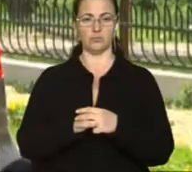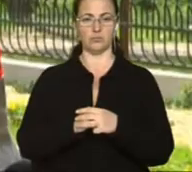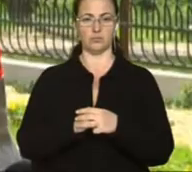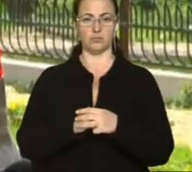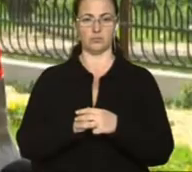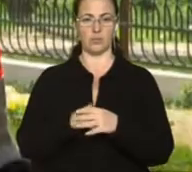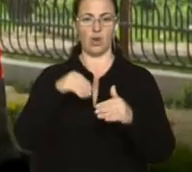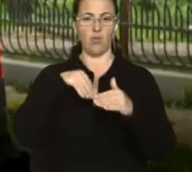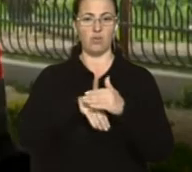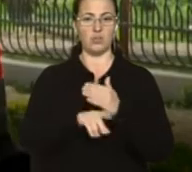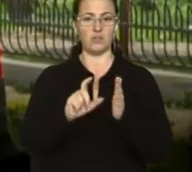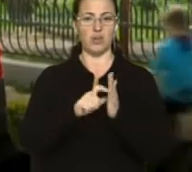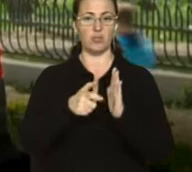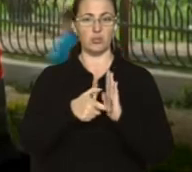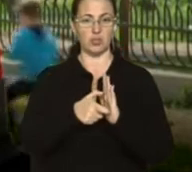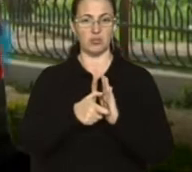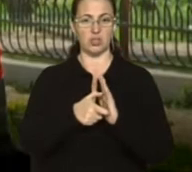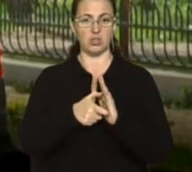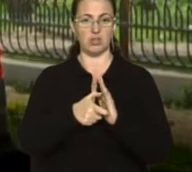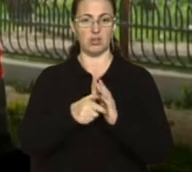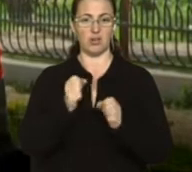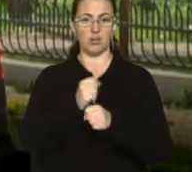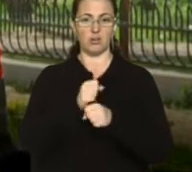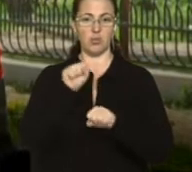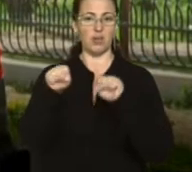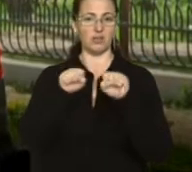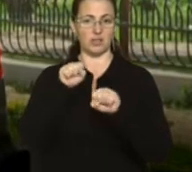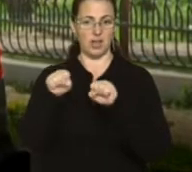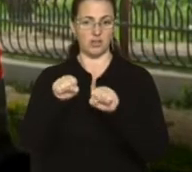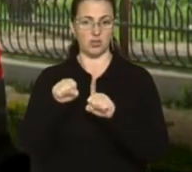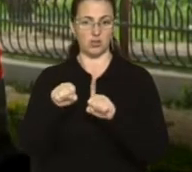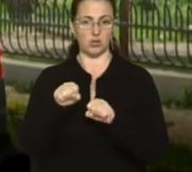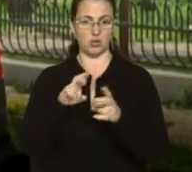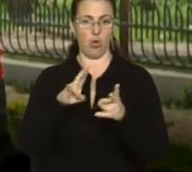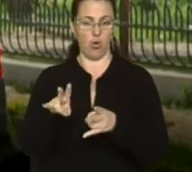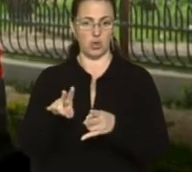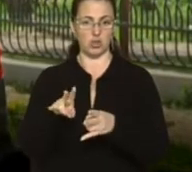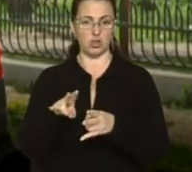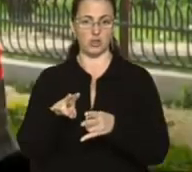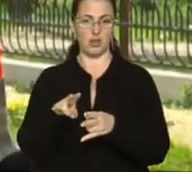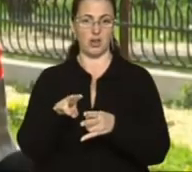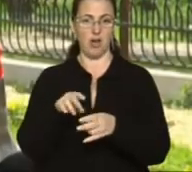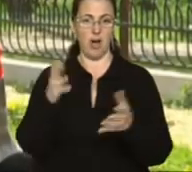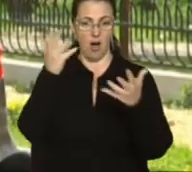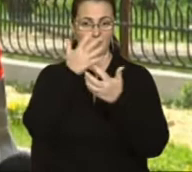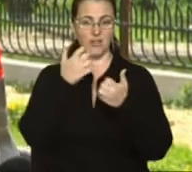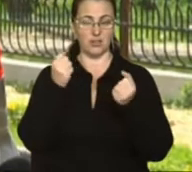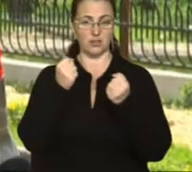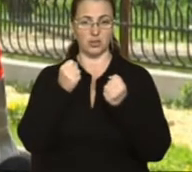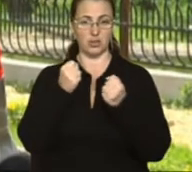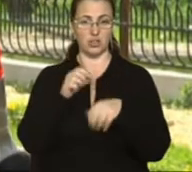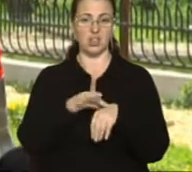В підвальному приміщенні спричинили тілесні ошкодження і тоді вже вночі безпосередньо